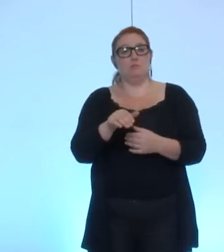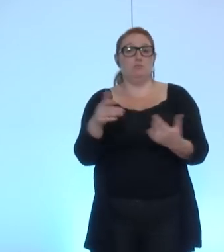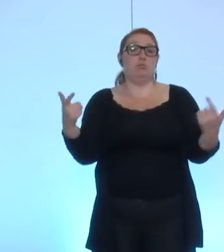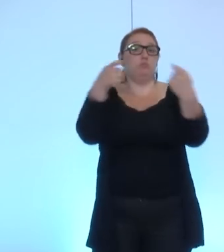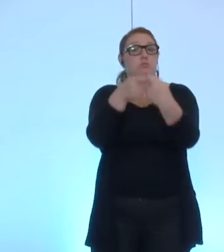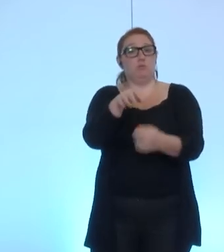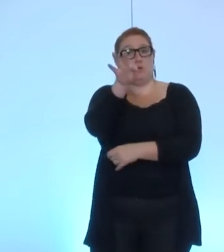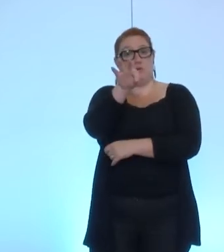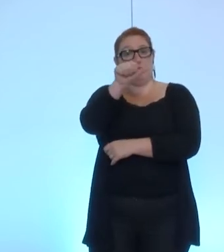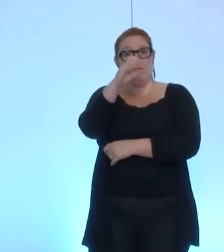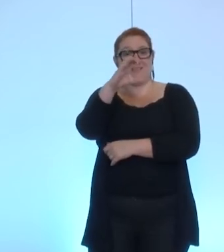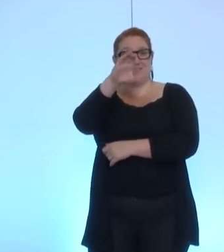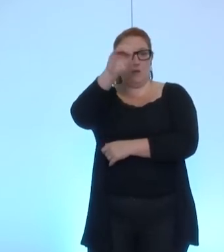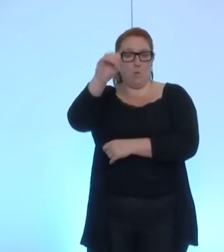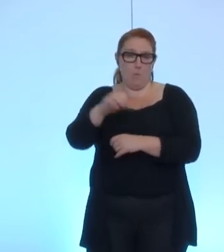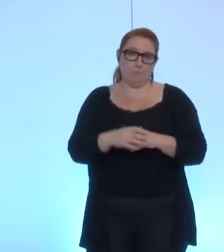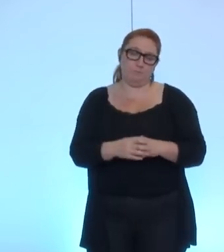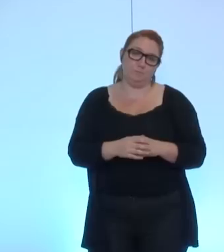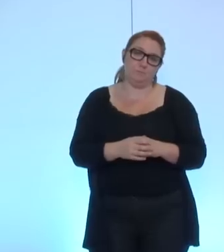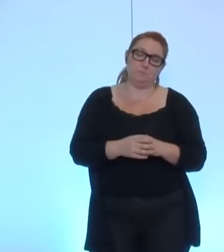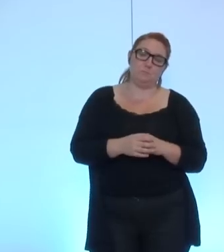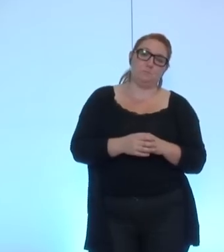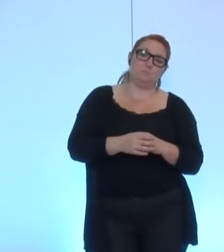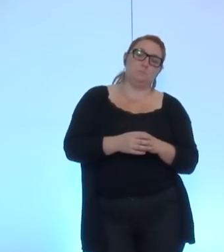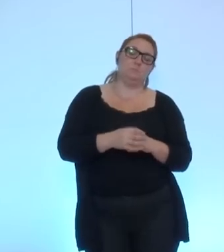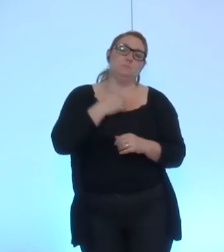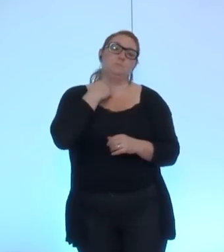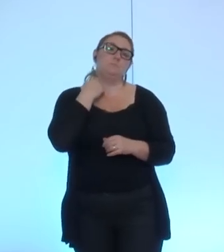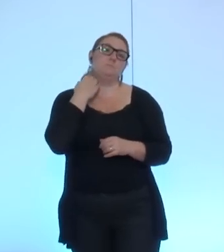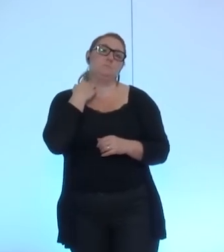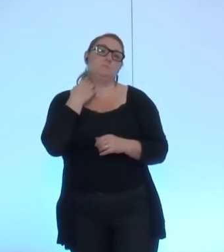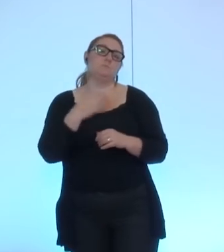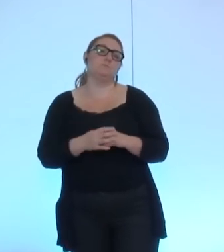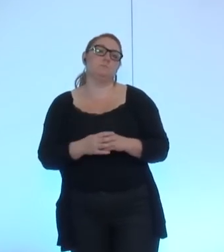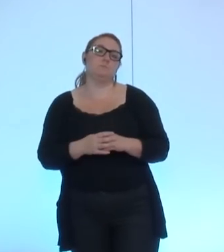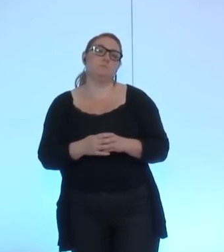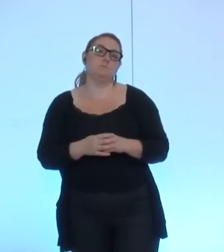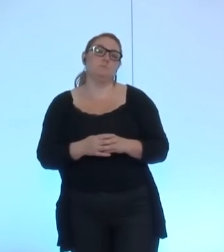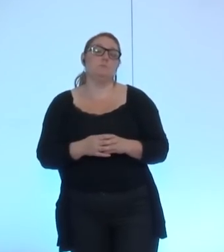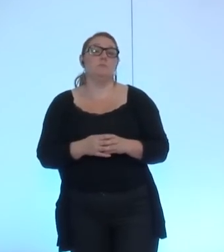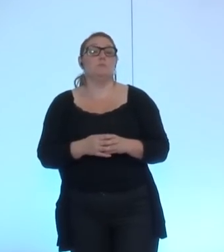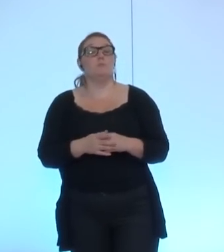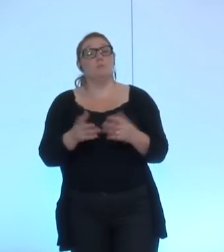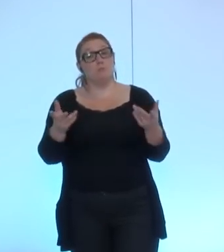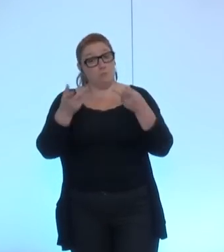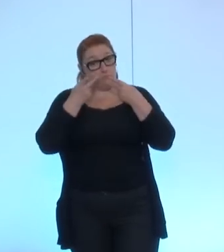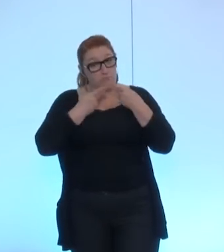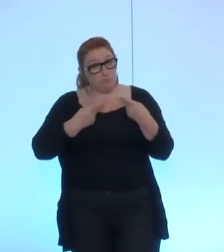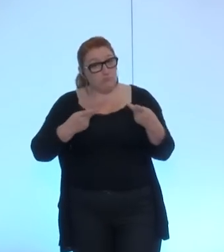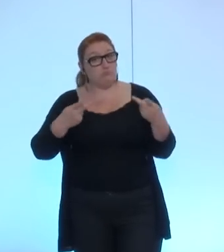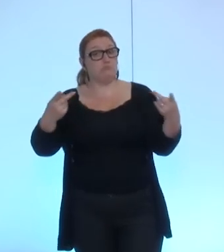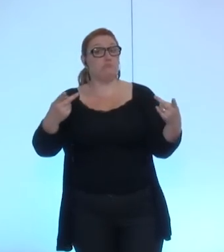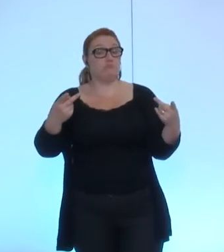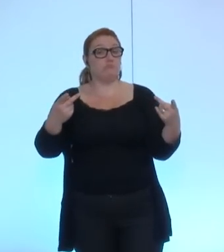fonds d'action extérieure des collectivités locales c'est à l'occasion de la déclaration qui a été faite